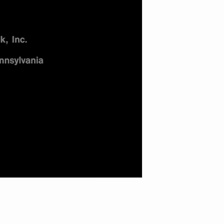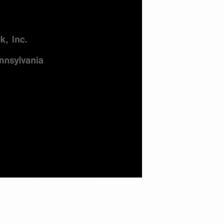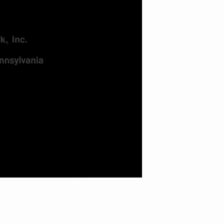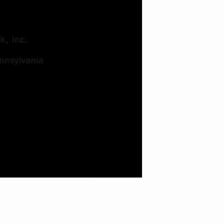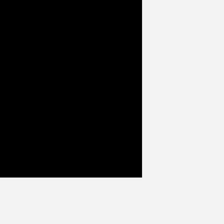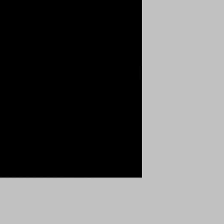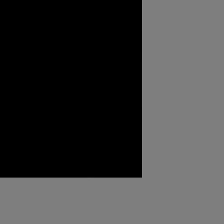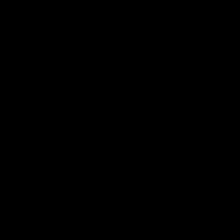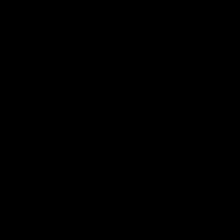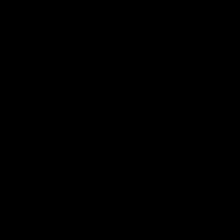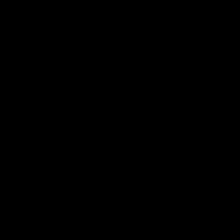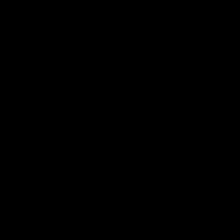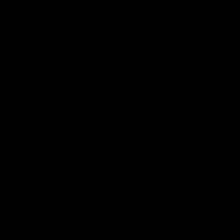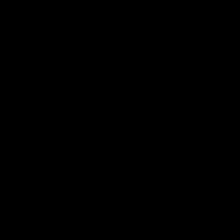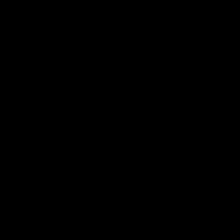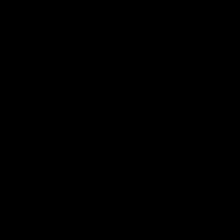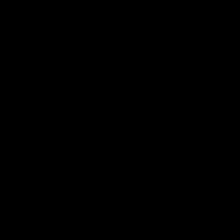Hãy subscribe cho bỏ Để không bỏ lỡ những video hấp dẫn